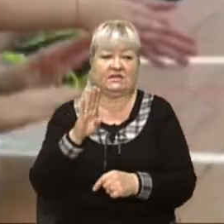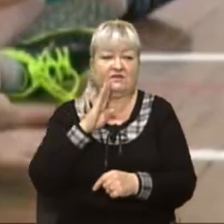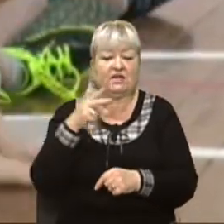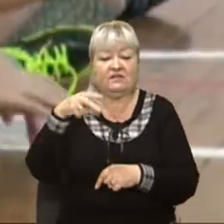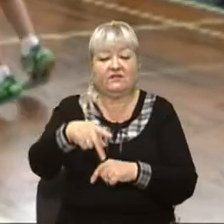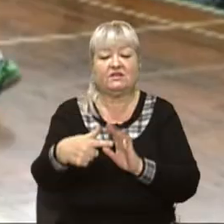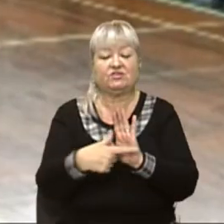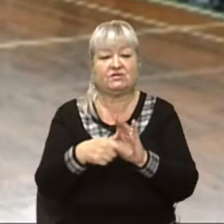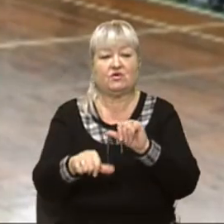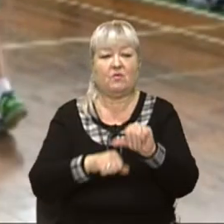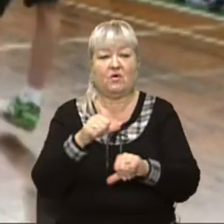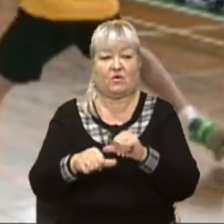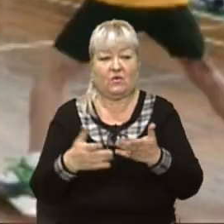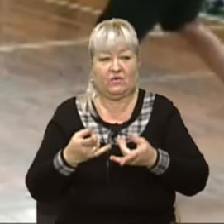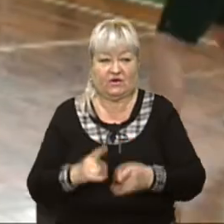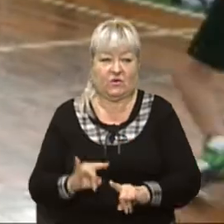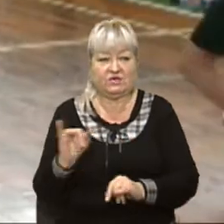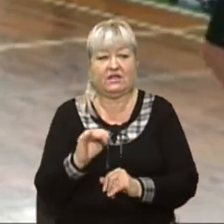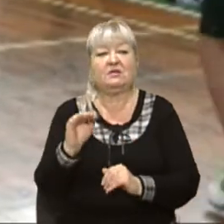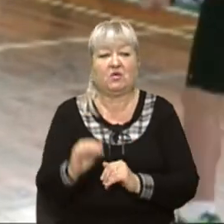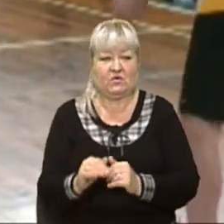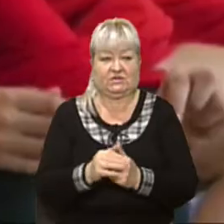2007 року народження і молодші.